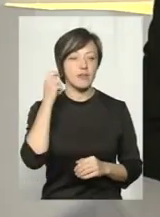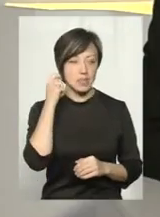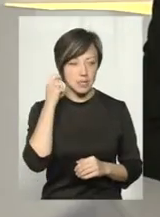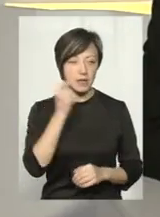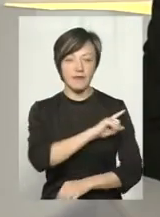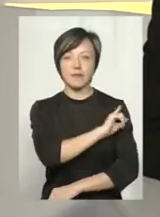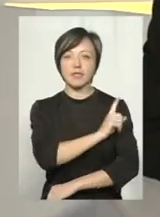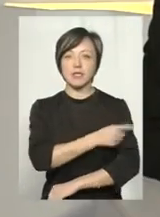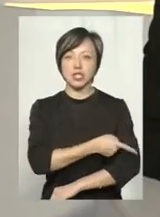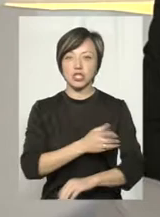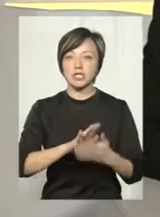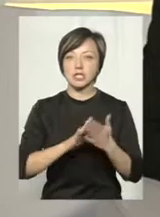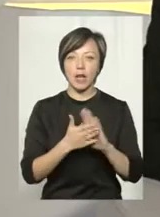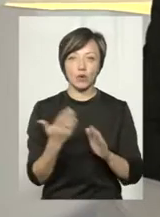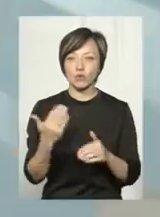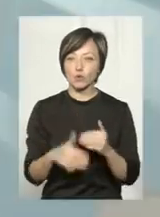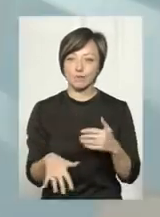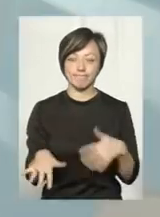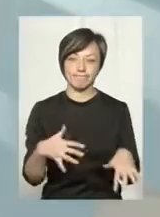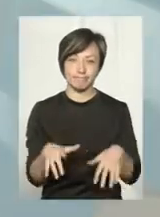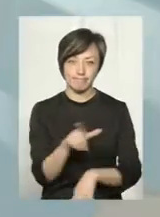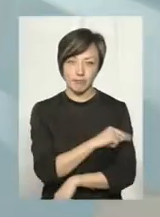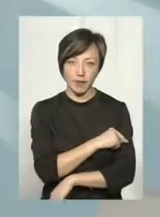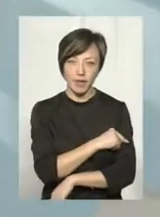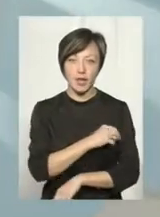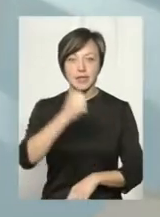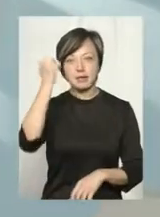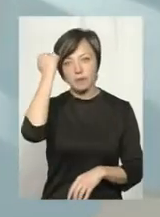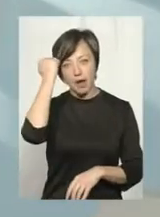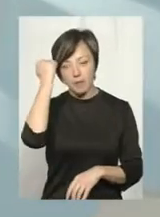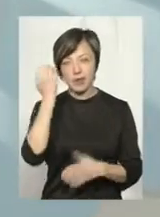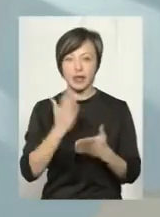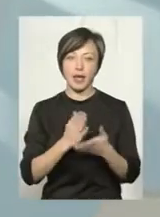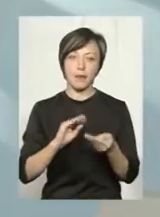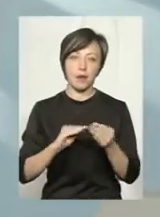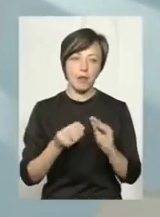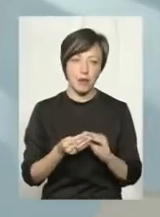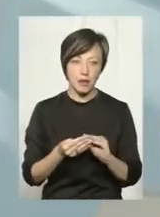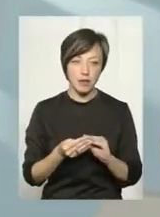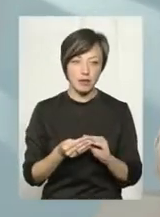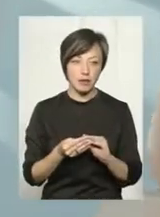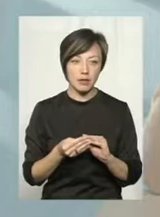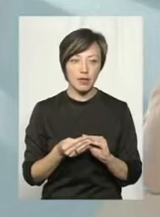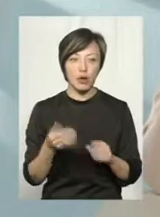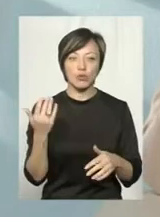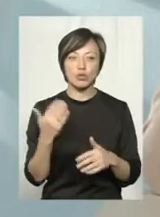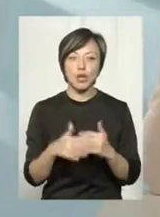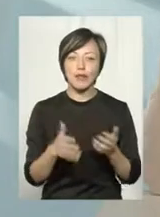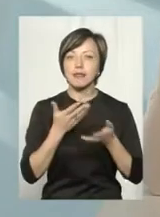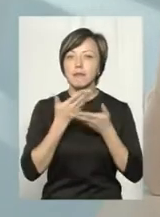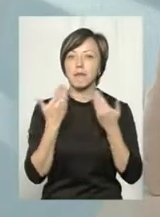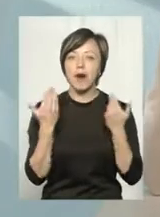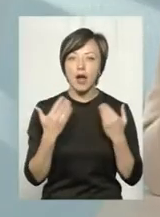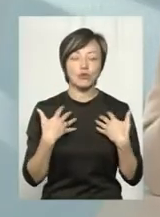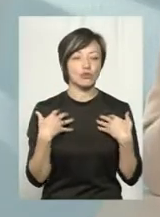Фізичний стан вже не той. Уже з пам'яттю є проблеми. Вже немає